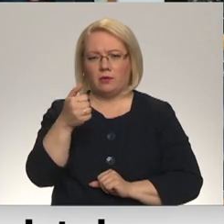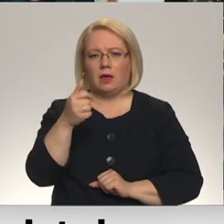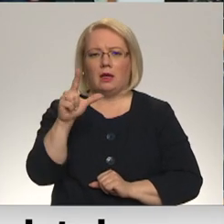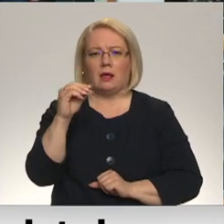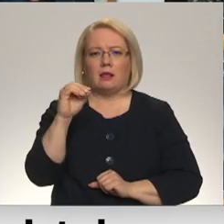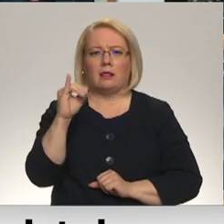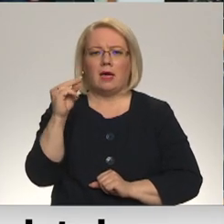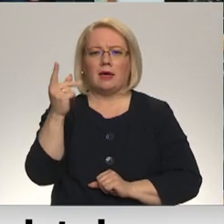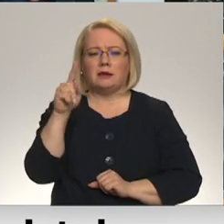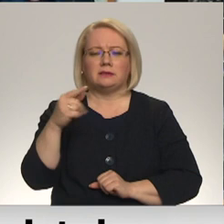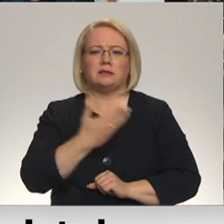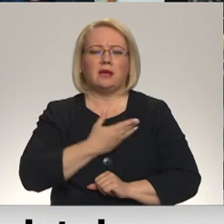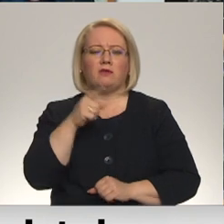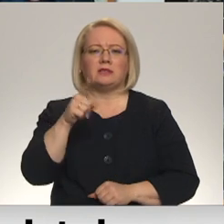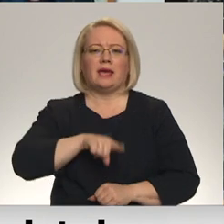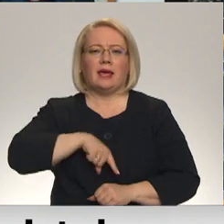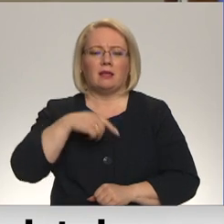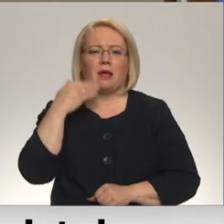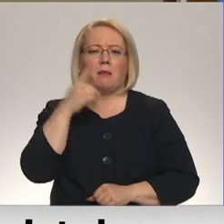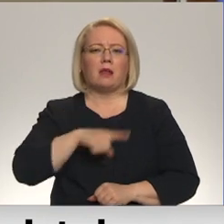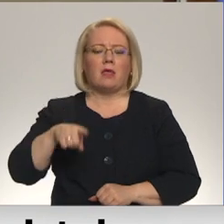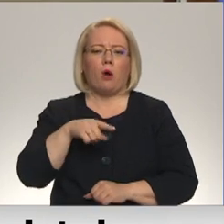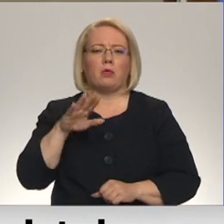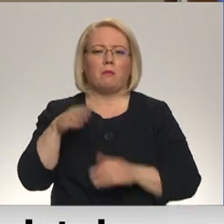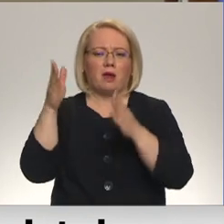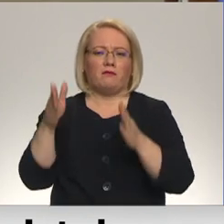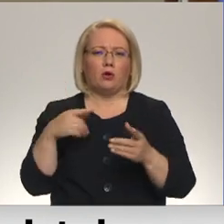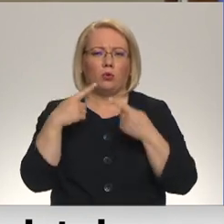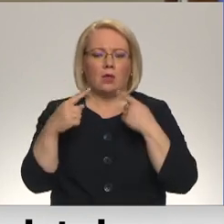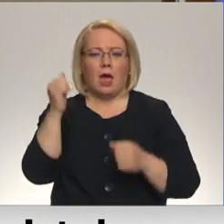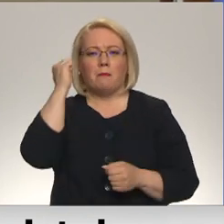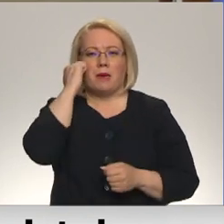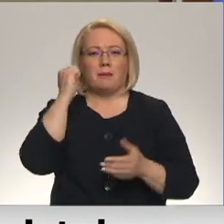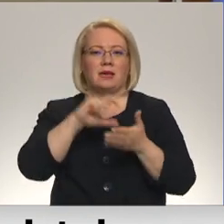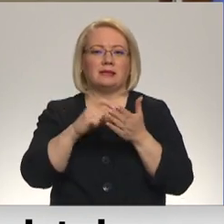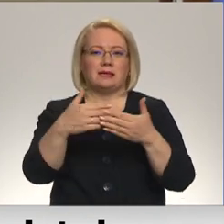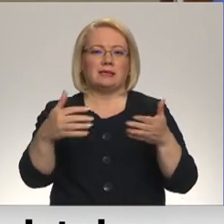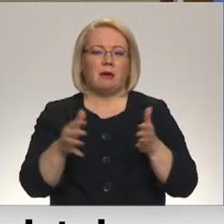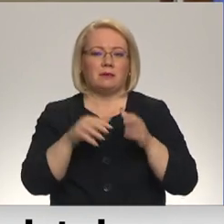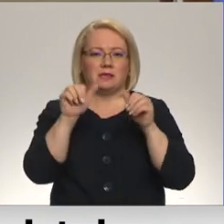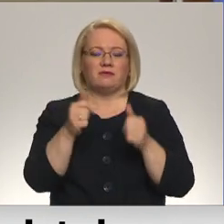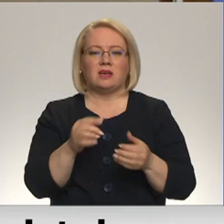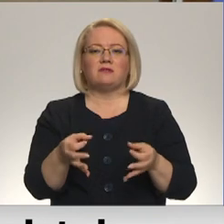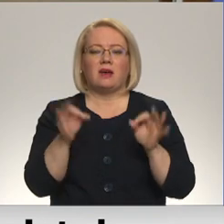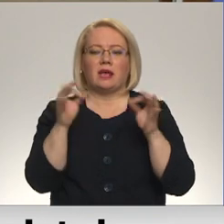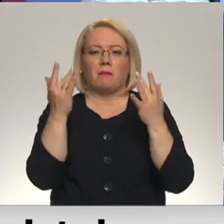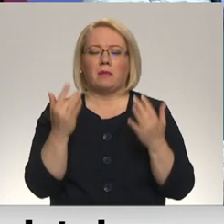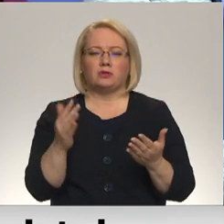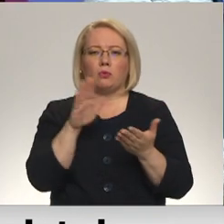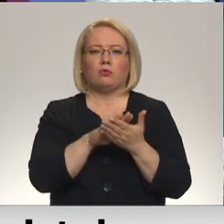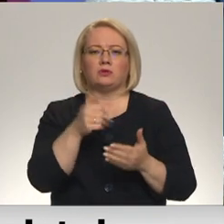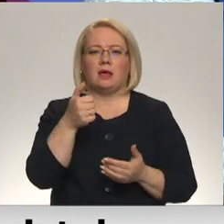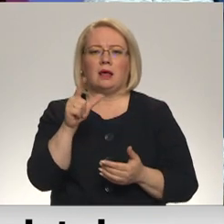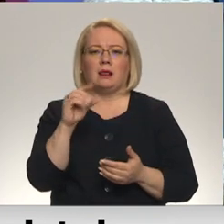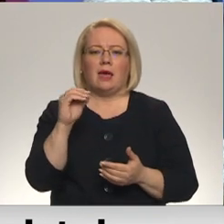dzīvos tik ilgi, kamēr par jūtu tauta runos. Piemiņas istabas izveida ir viens no būtiskākajiem pasākumiem ceļā uz Jāņa Gleizdas